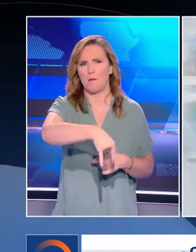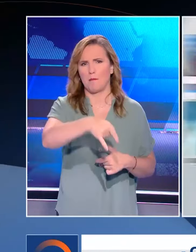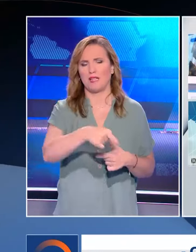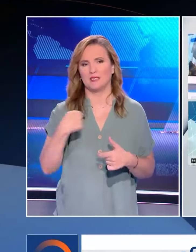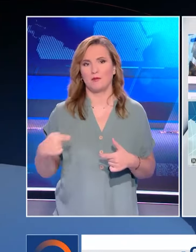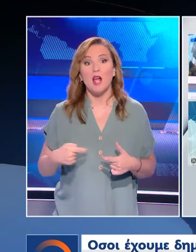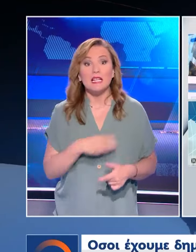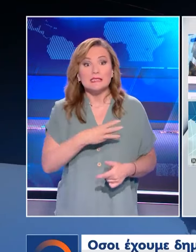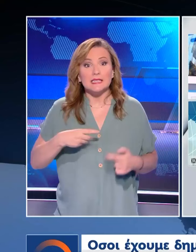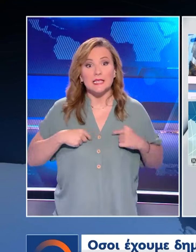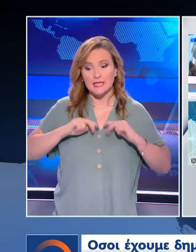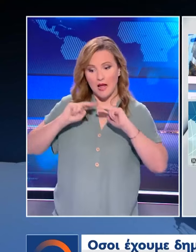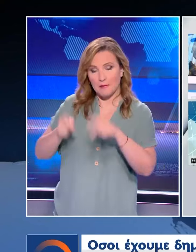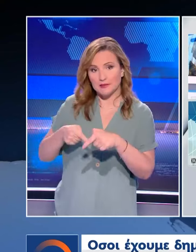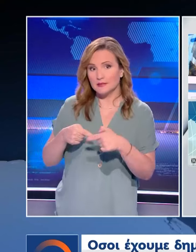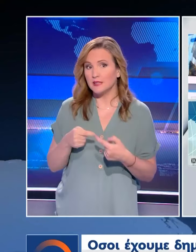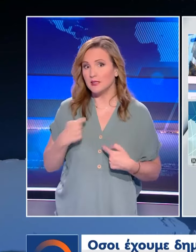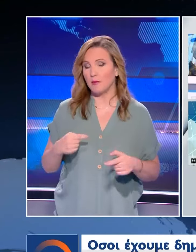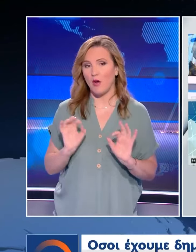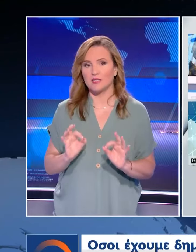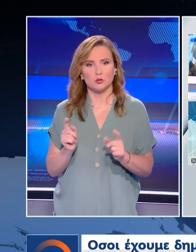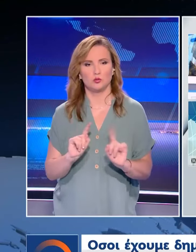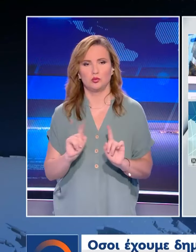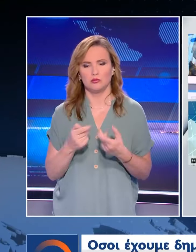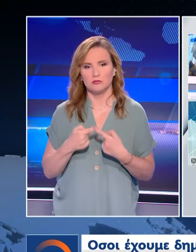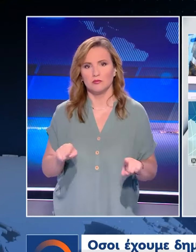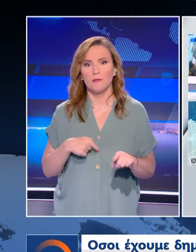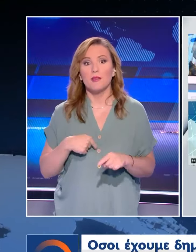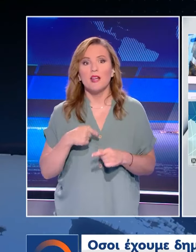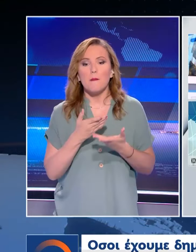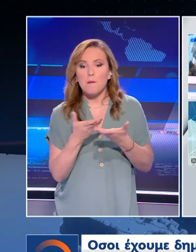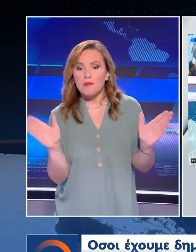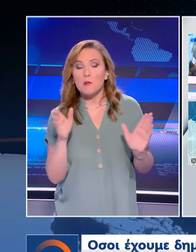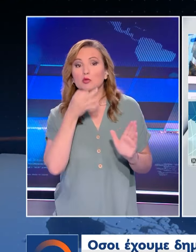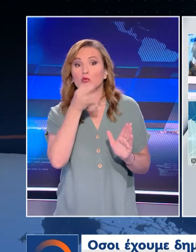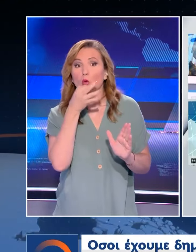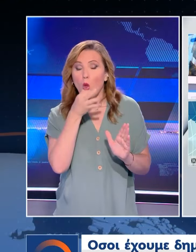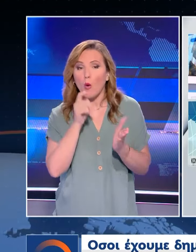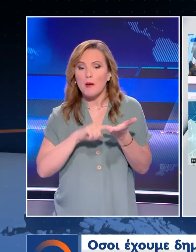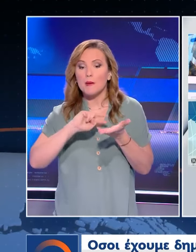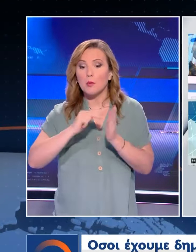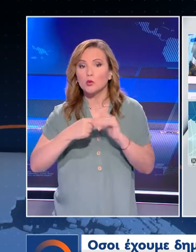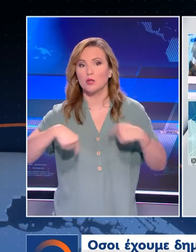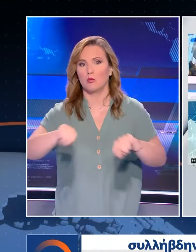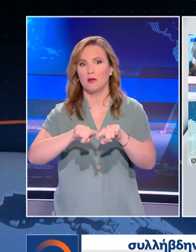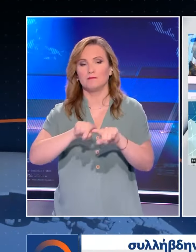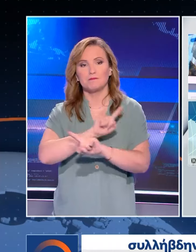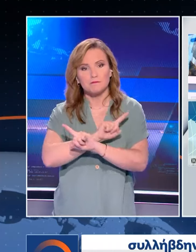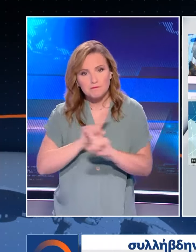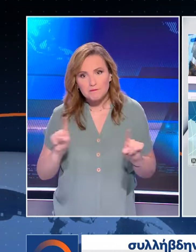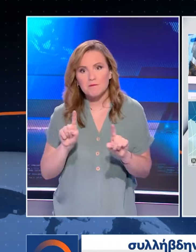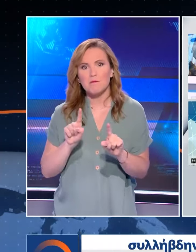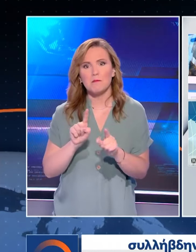Όσοι έχουμε δημόσιο λόγο Πρέπει να τον μεταχειριζόμαστε Με τέτοια προσοχή Ώστε να μην ισοπεδώνουμε